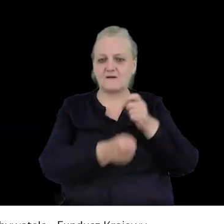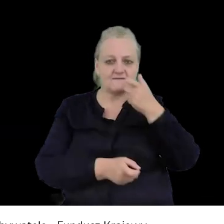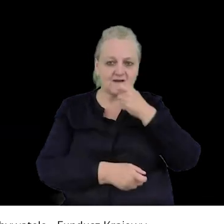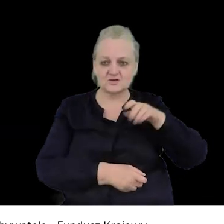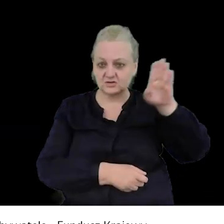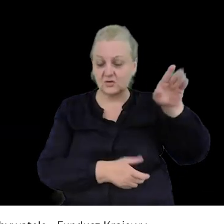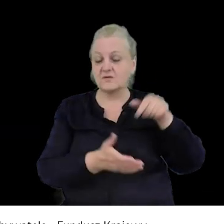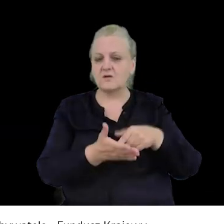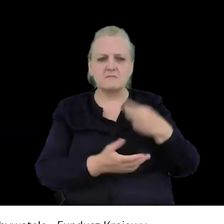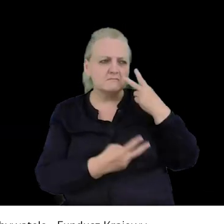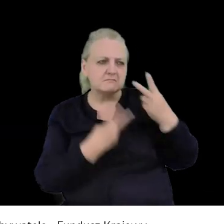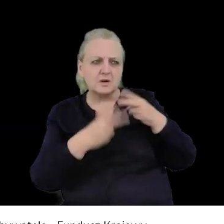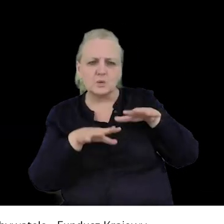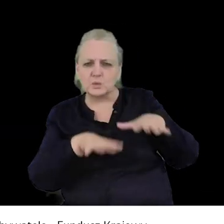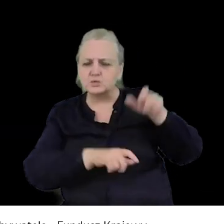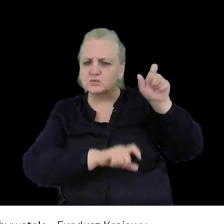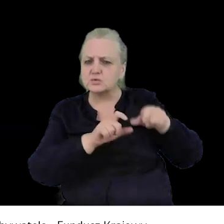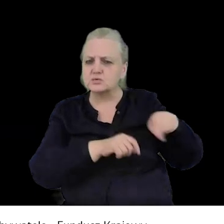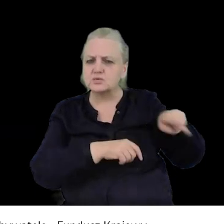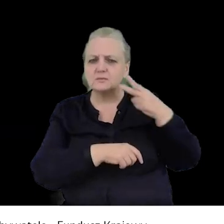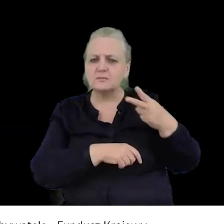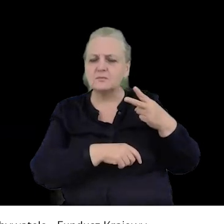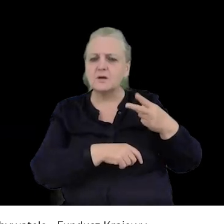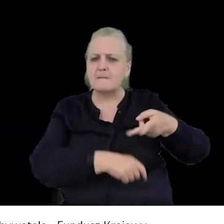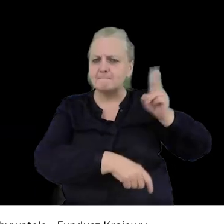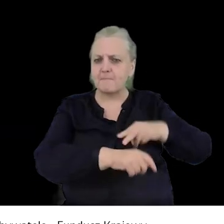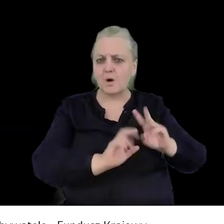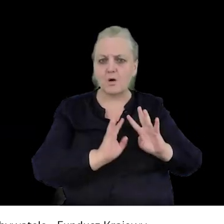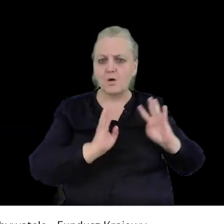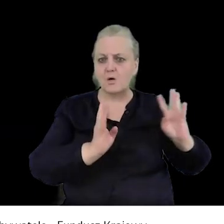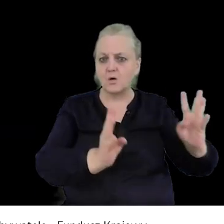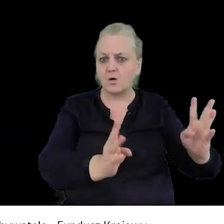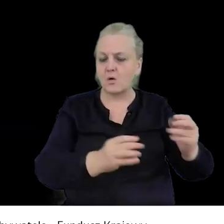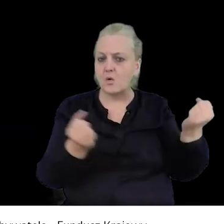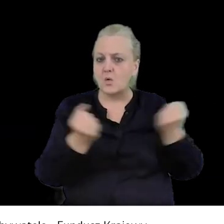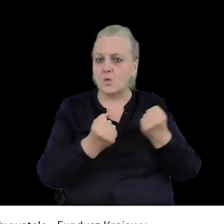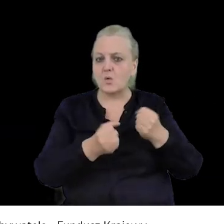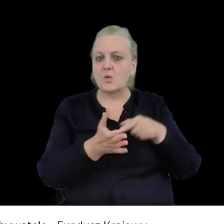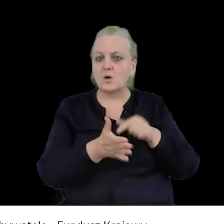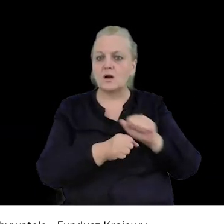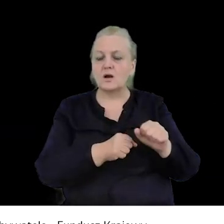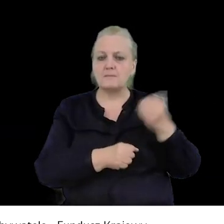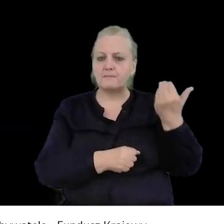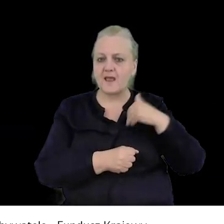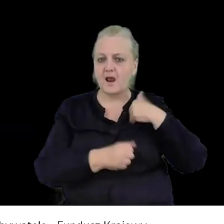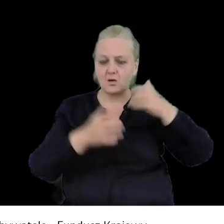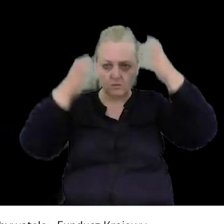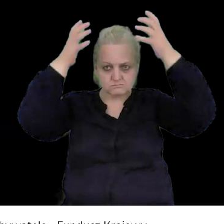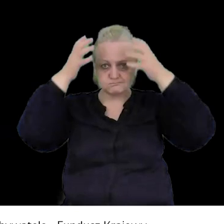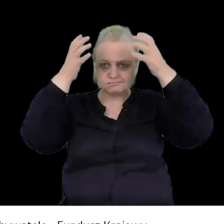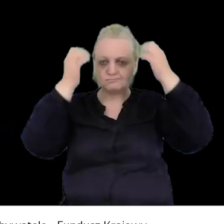zaobserwowaliśmy bardzo dużą ilość funkcjonariuszy i funkcjonariuszek w pełnym rynku sztunku, w białych kaskach, w pewnym